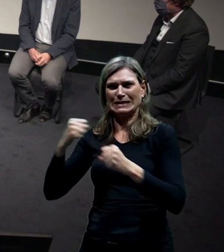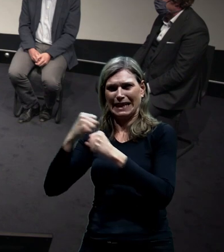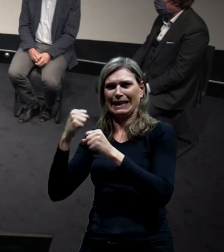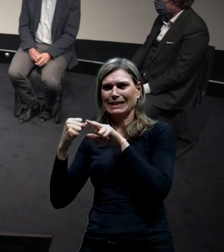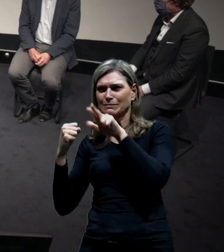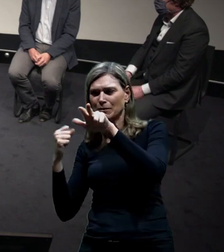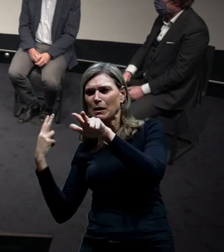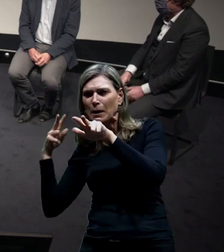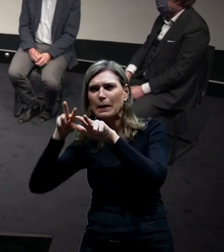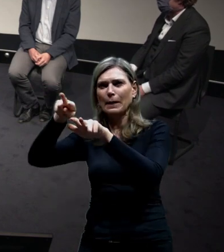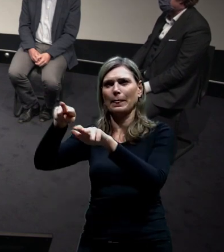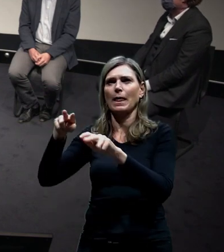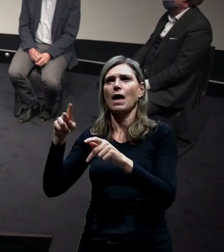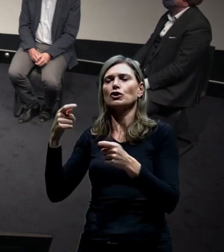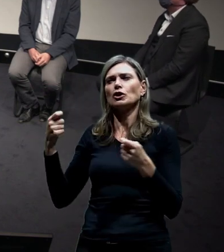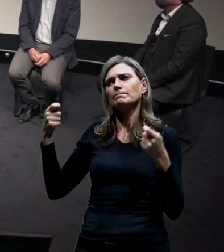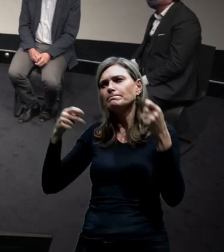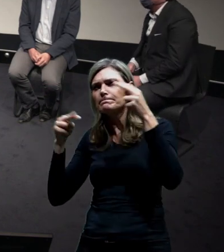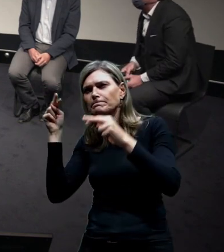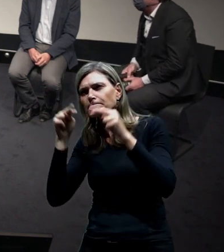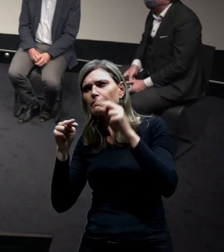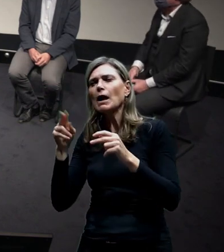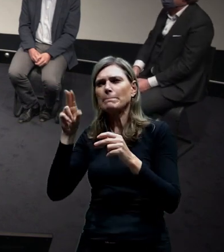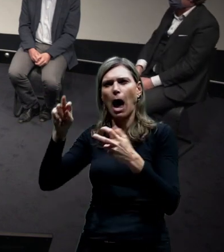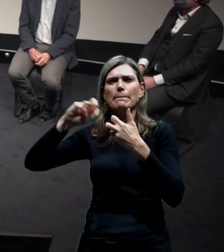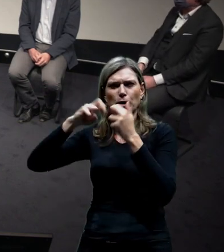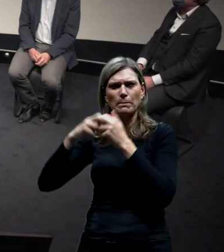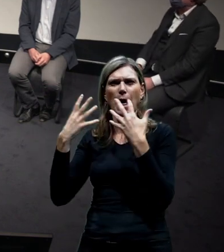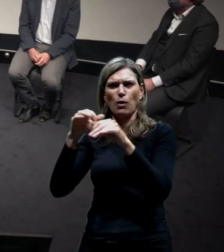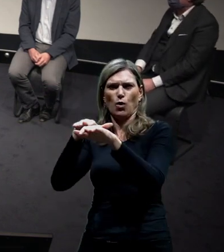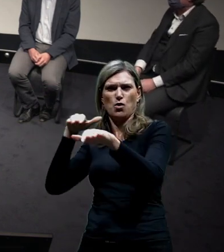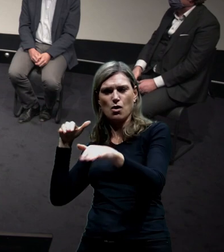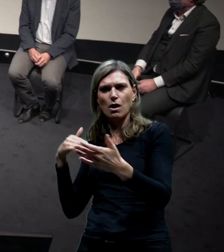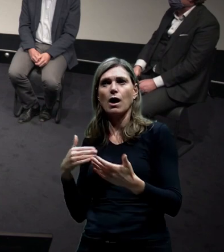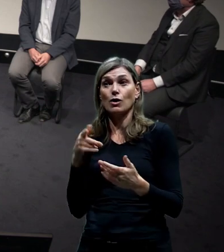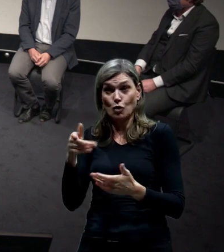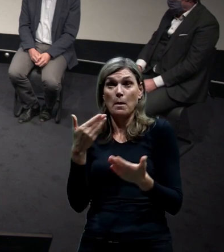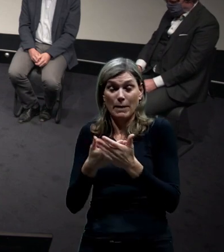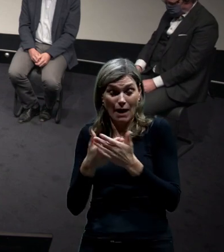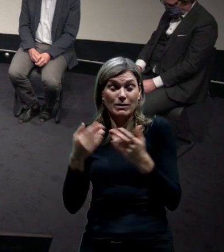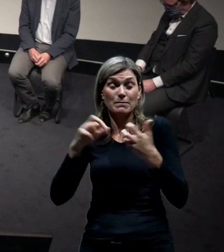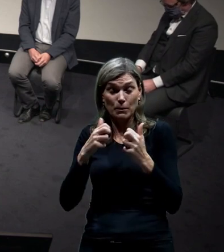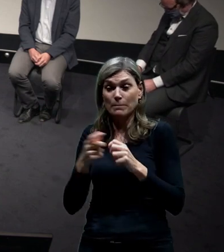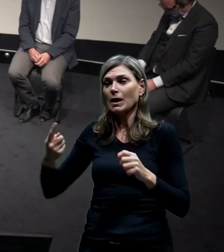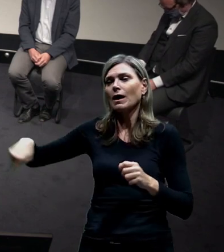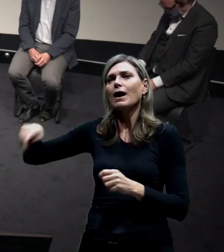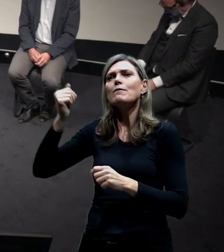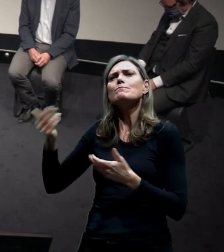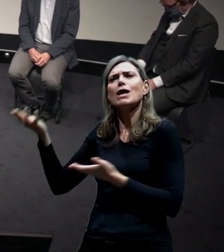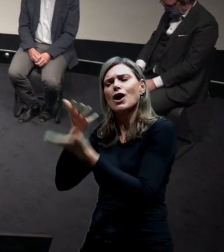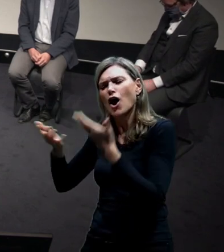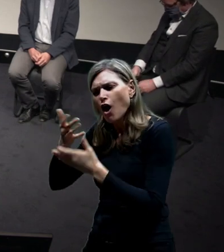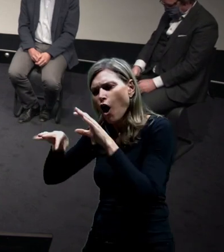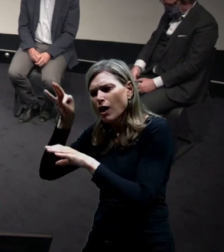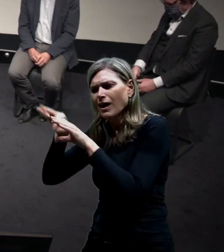kapacitách, které se do toho vkládají, že se to tam jako kouše. A to je to, o čem mluvím, že kolegové se dobrali k nějakému řešení,